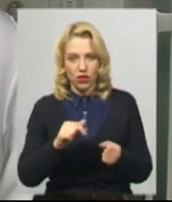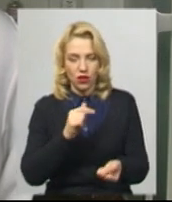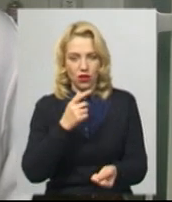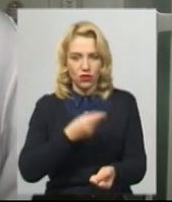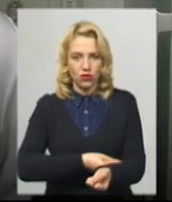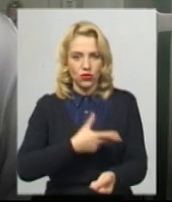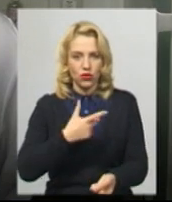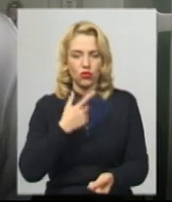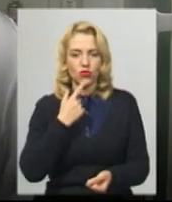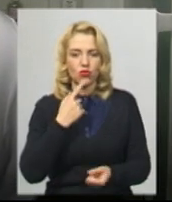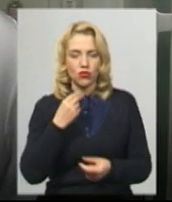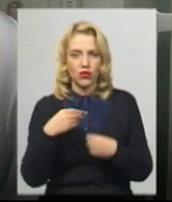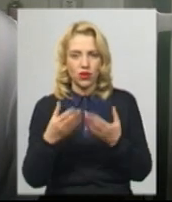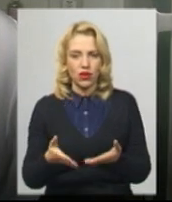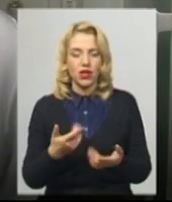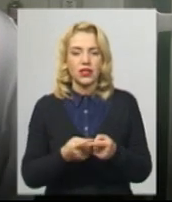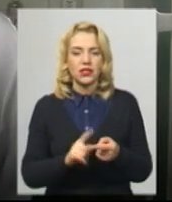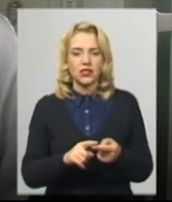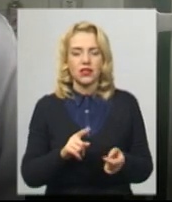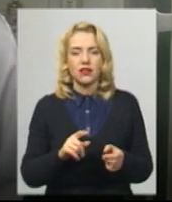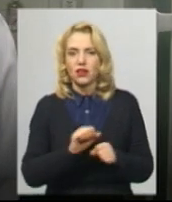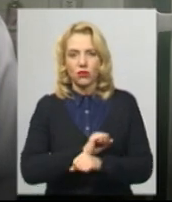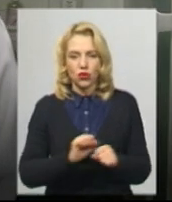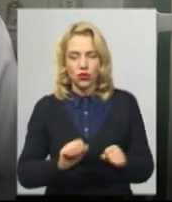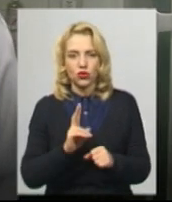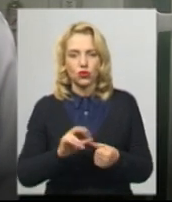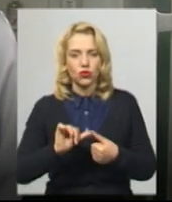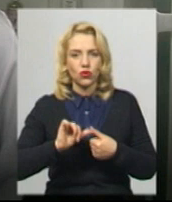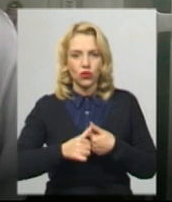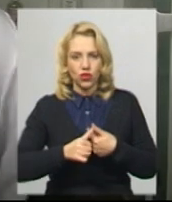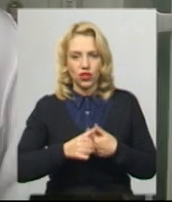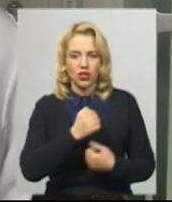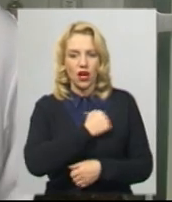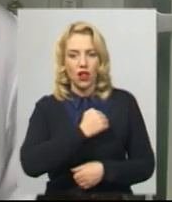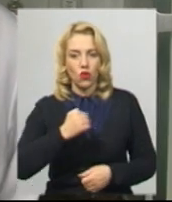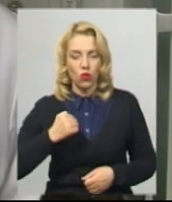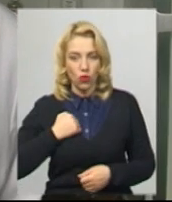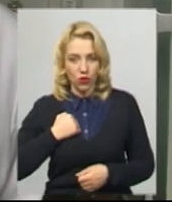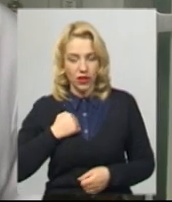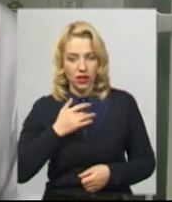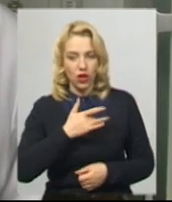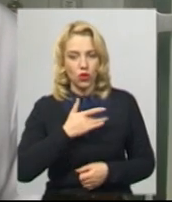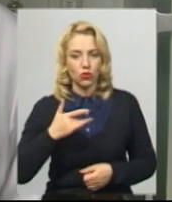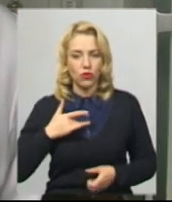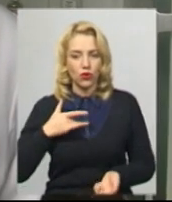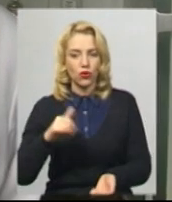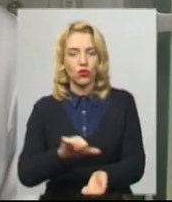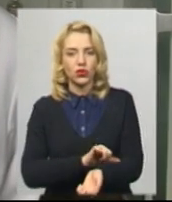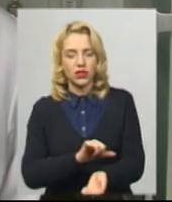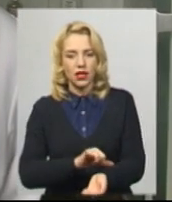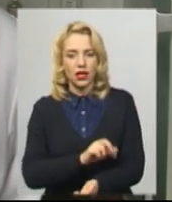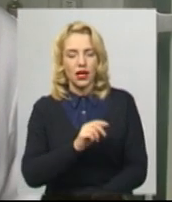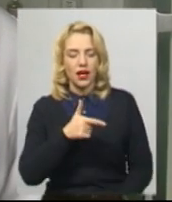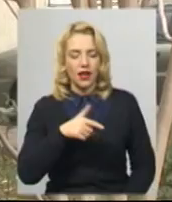приймати в донори людей, які страдають хронічним алкоголізмом, туберкульоз, наркоманія, гепатити